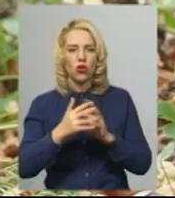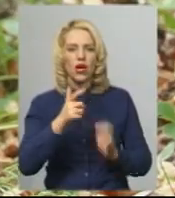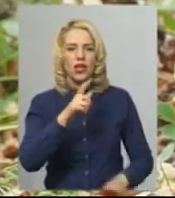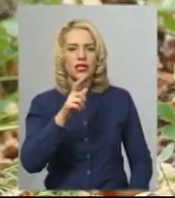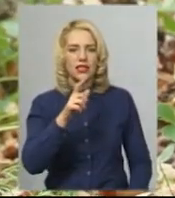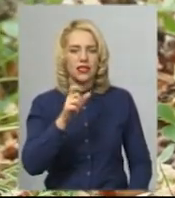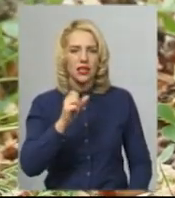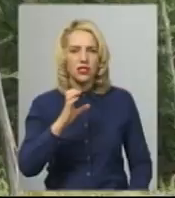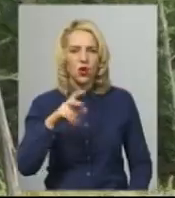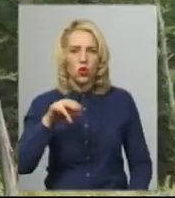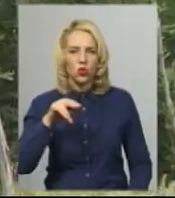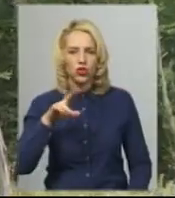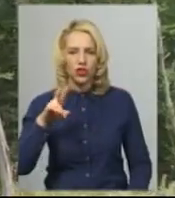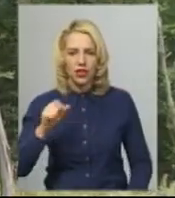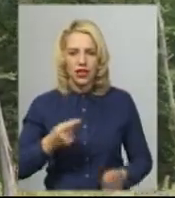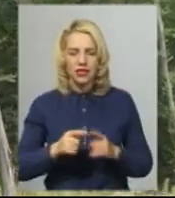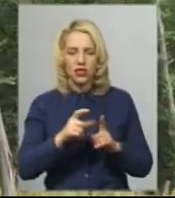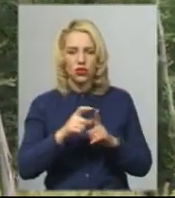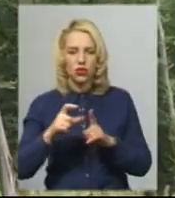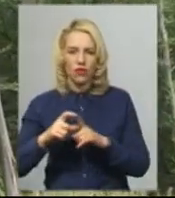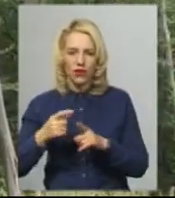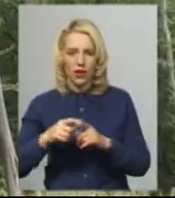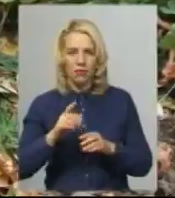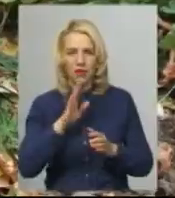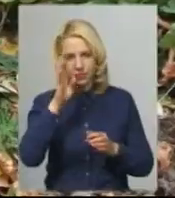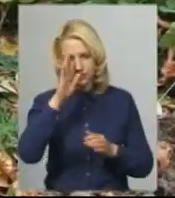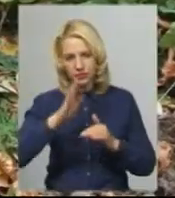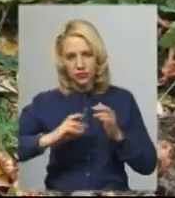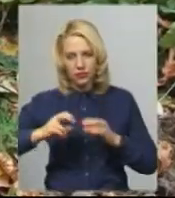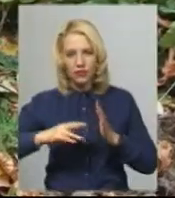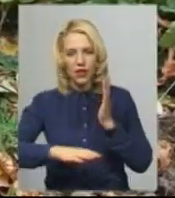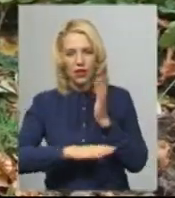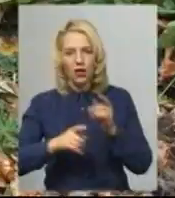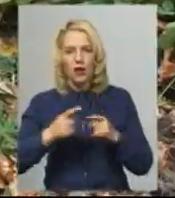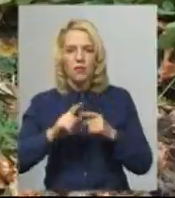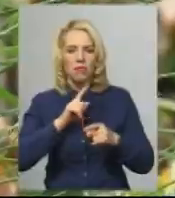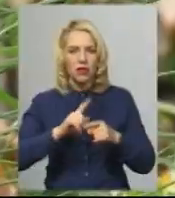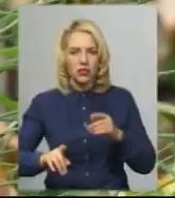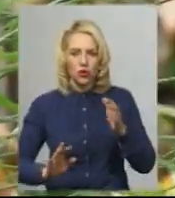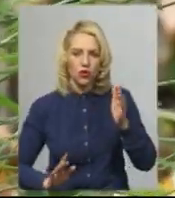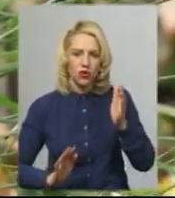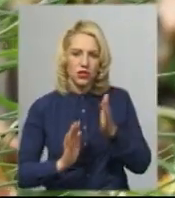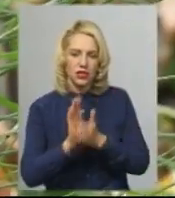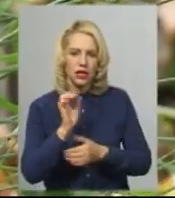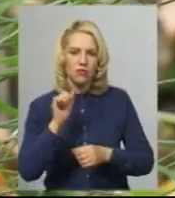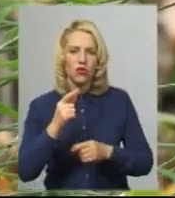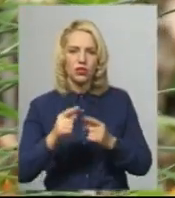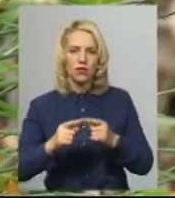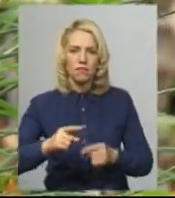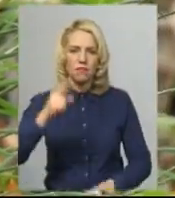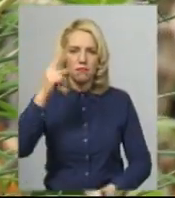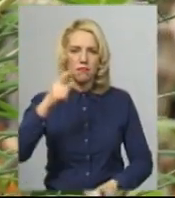словами лісника лісокомунального підприємства Красилів Ліс Володимира Дмитрука, модрина росте швидко, за рік може досягти метра завишки.